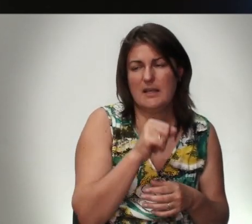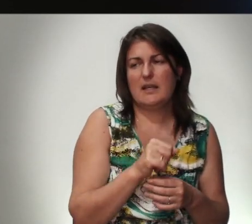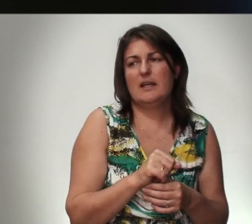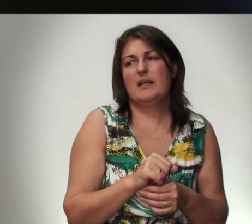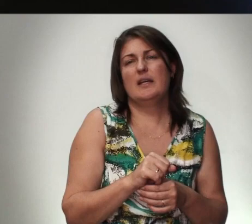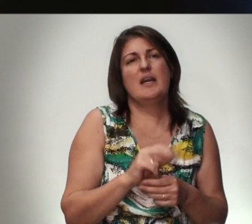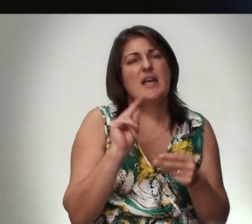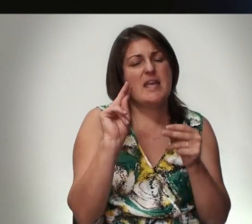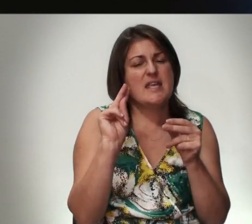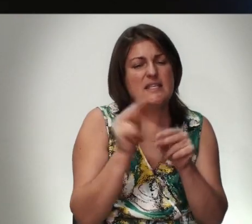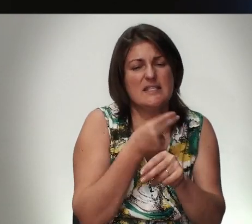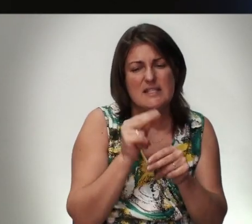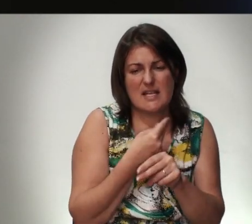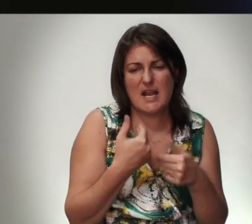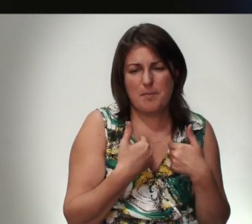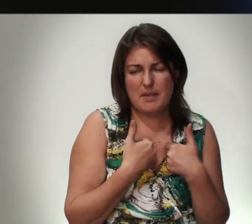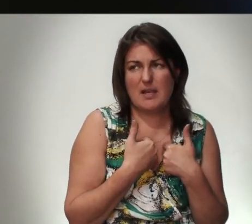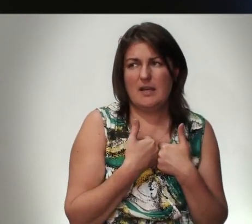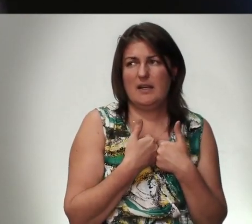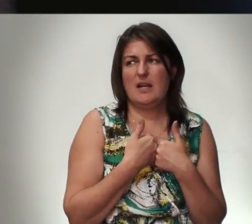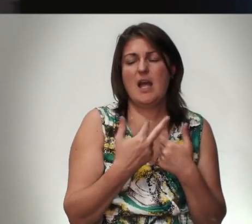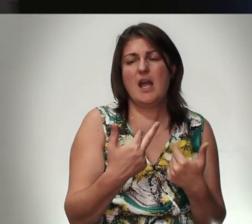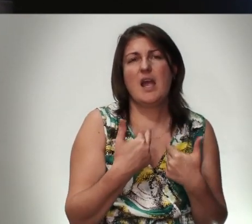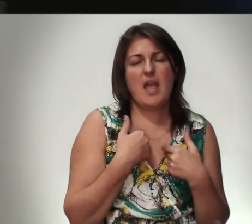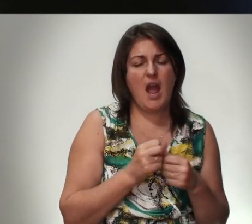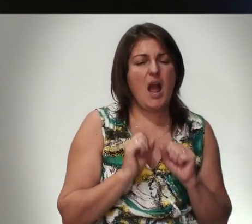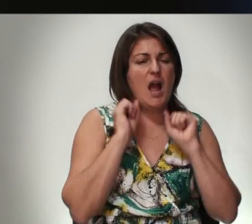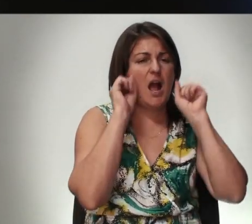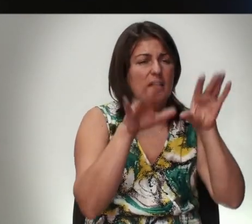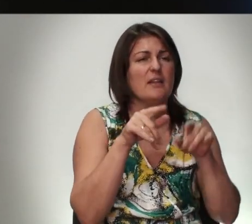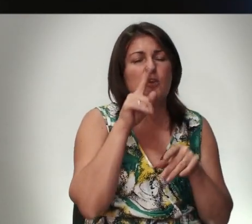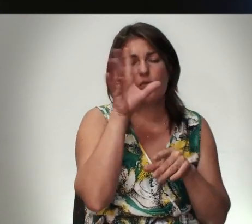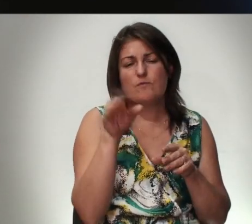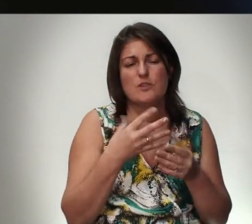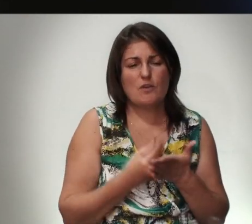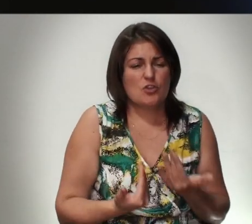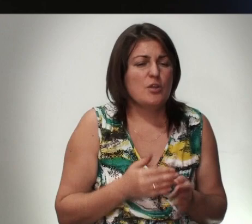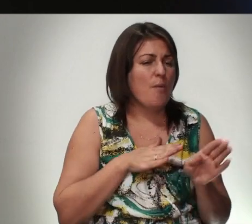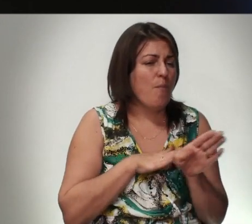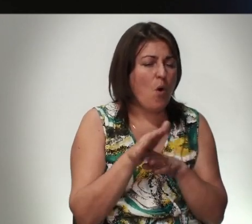Исцели Меня Я Отдаю Свою Жизнь Полностью Тебе